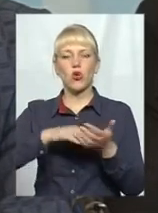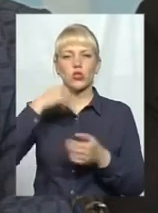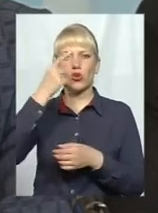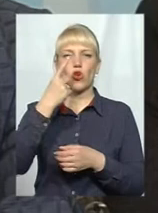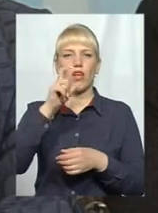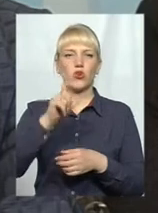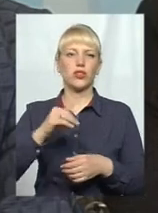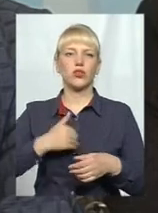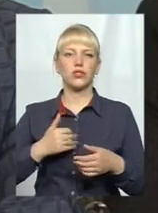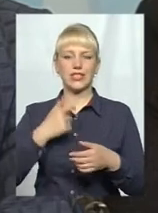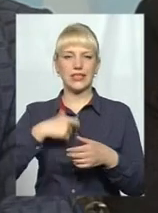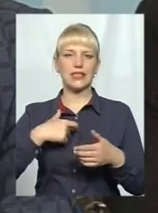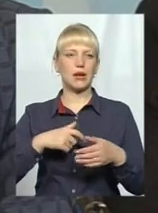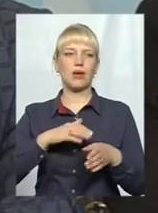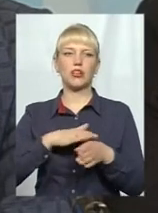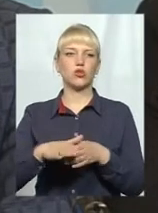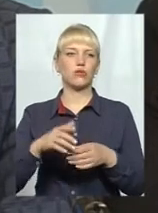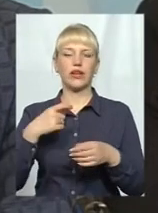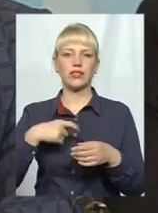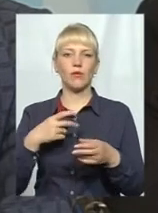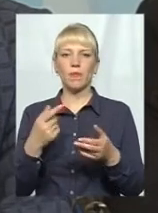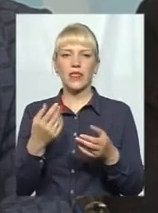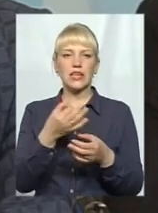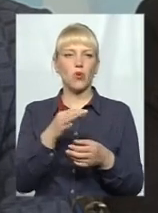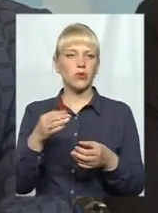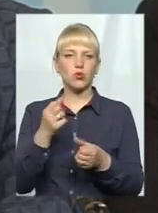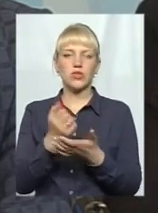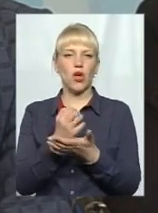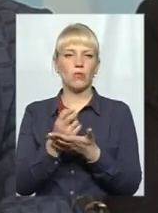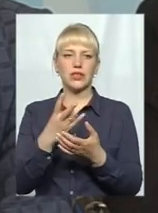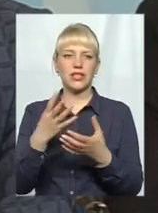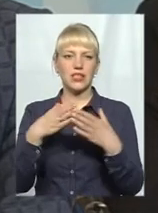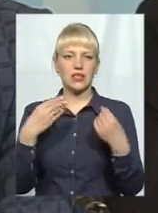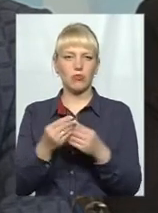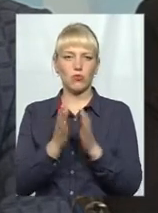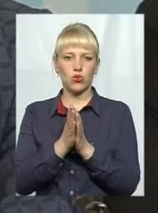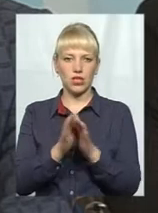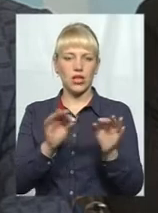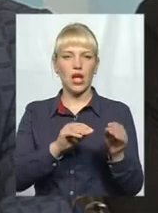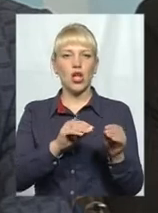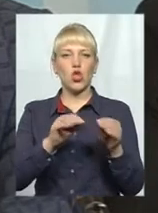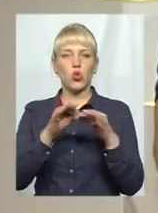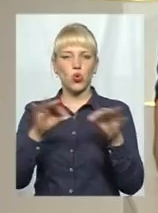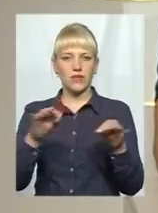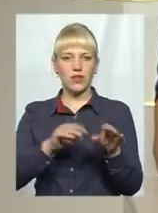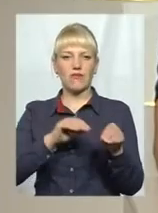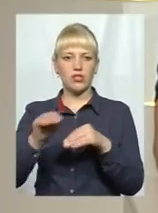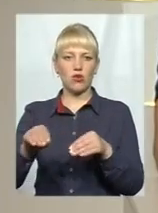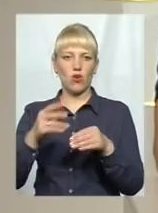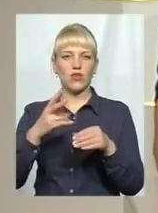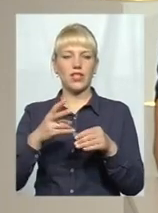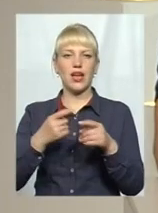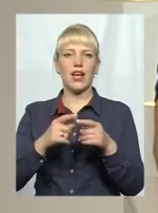в себе, в цьому житті, заробити якусь копійку на сім'ю. Відповідно, просила дозвіл на становлення одного чи двох кіосків і заробляла сімейно.